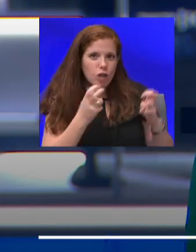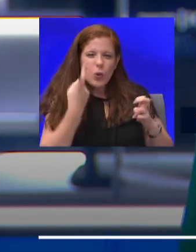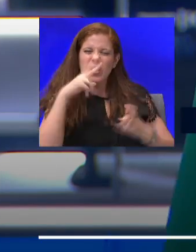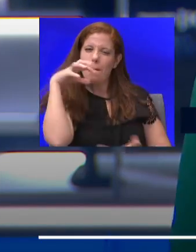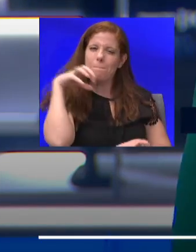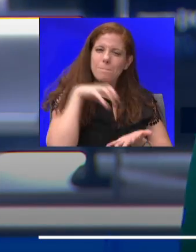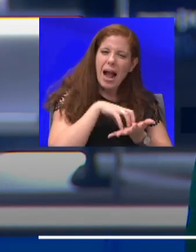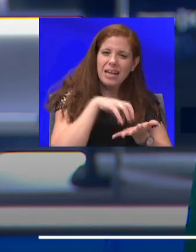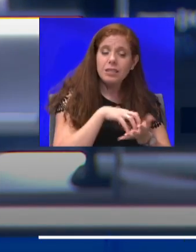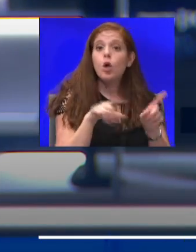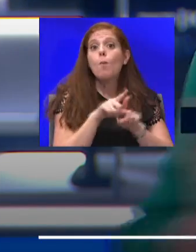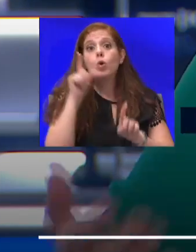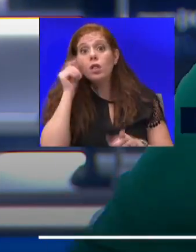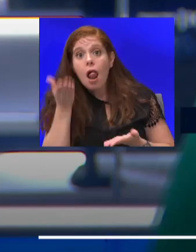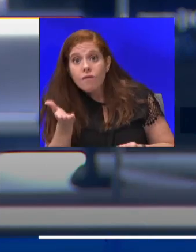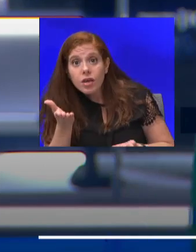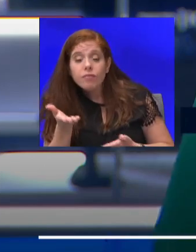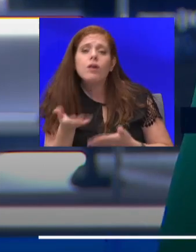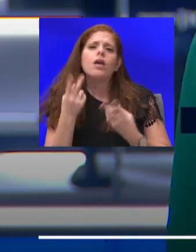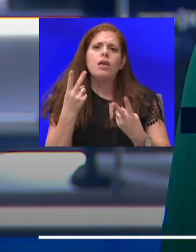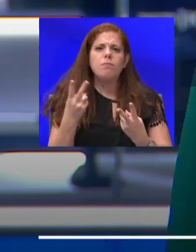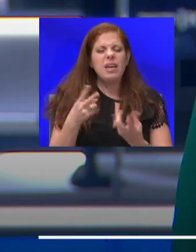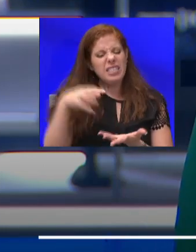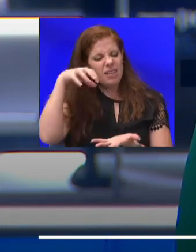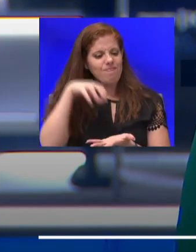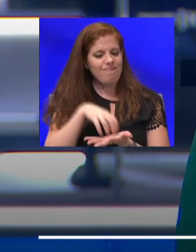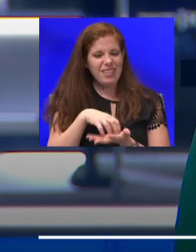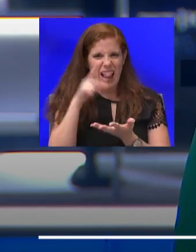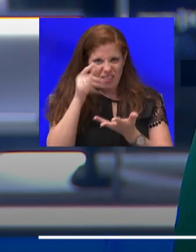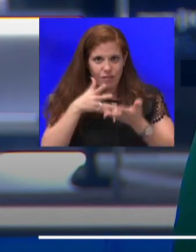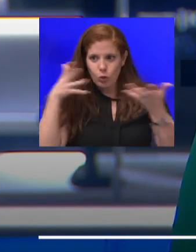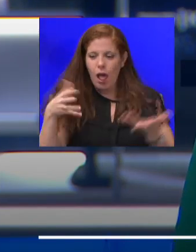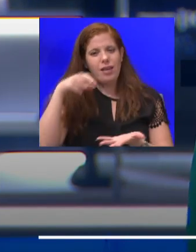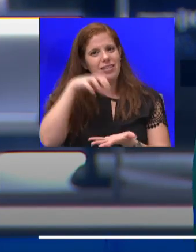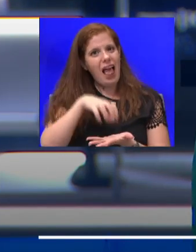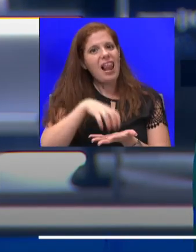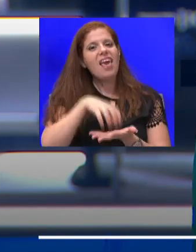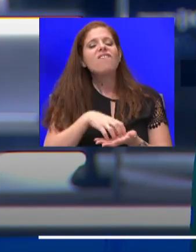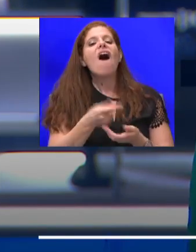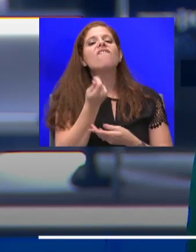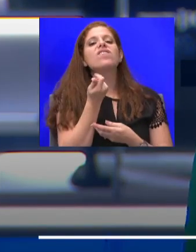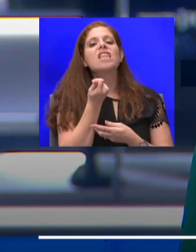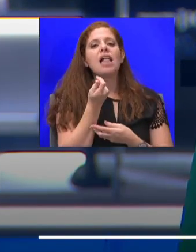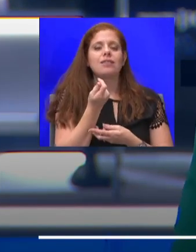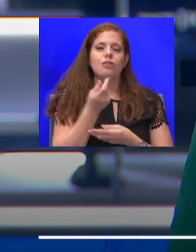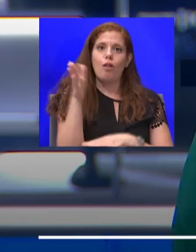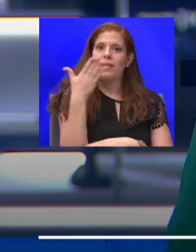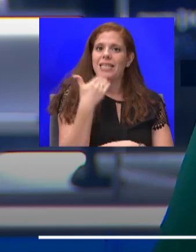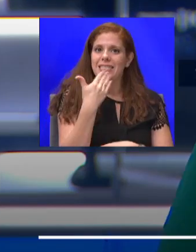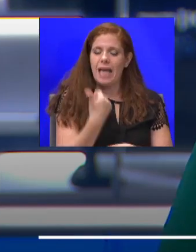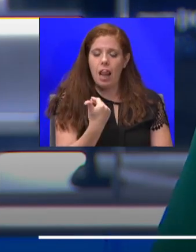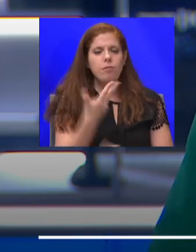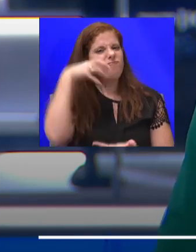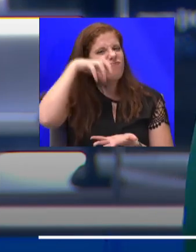אביב היא בעצם הלב הפיננסי, תל אביב רבתי הגדולה, הלב הפיננסי של מדינת ישראל. לב פיננסי אומר שחלק